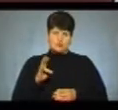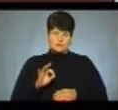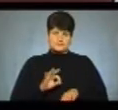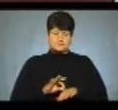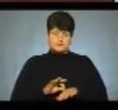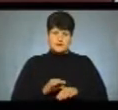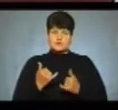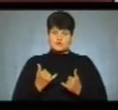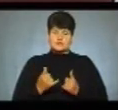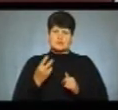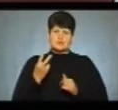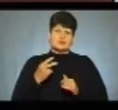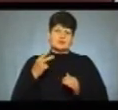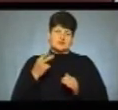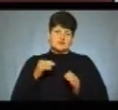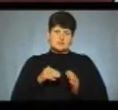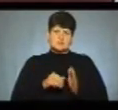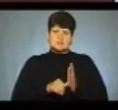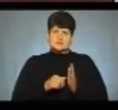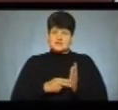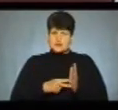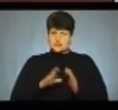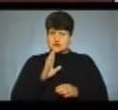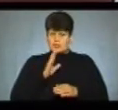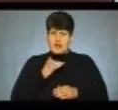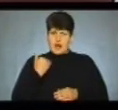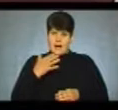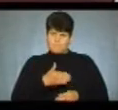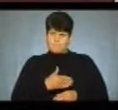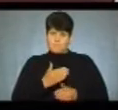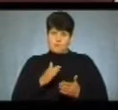7060 жінок, в яких ампутовані груди, повідомила Марія Линда.